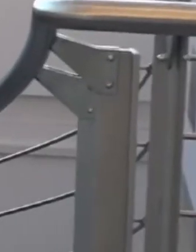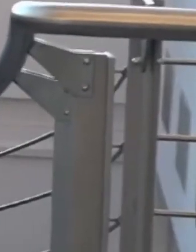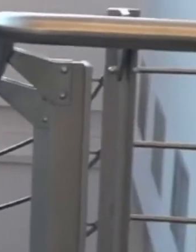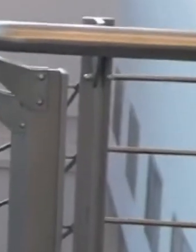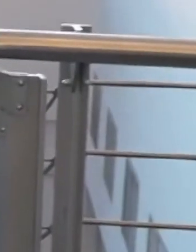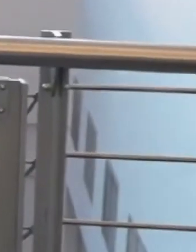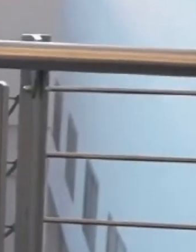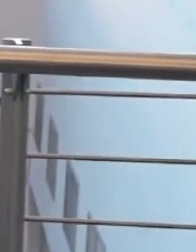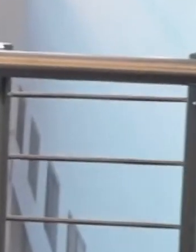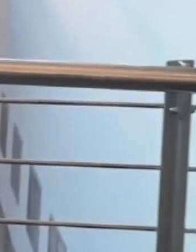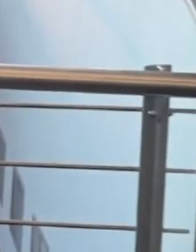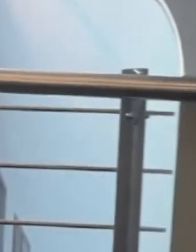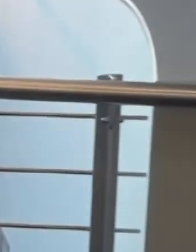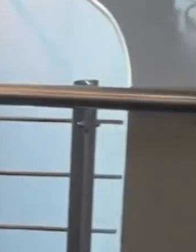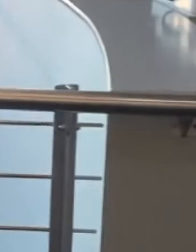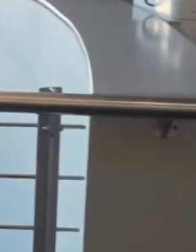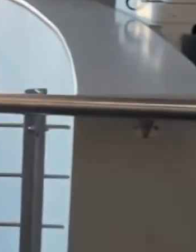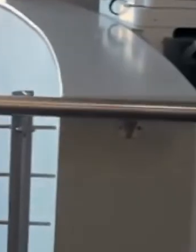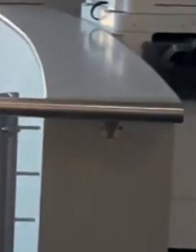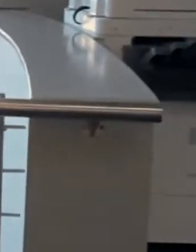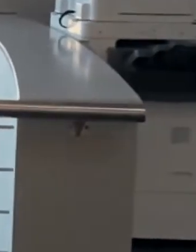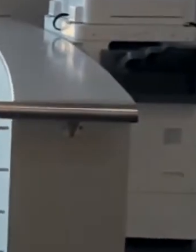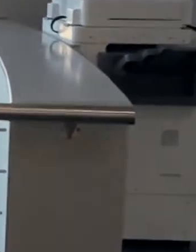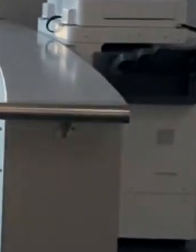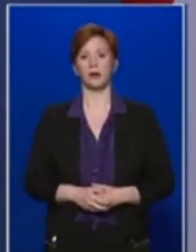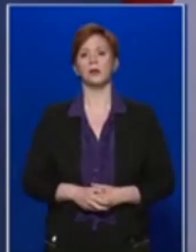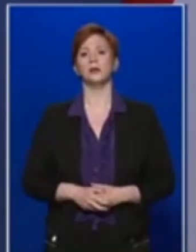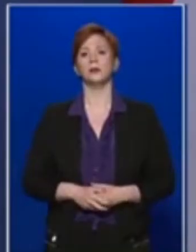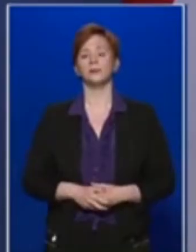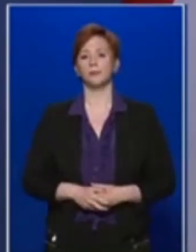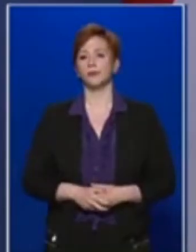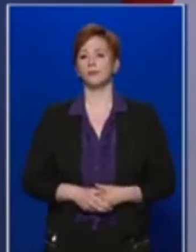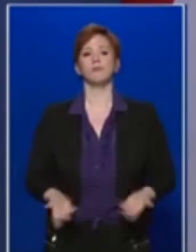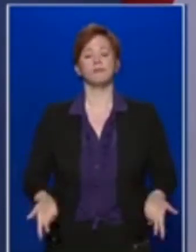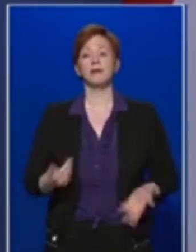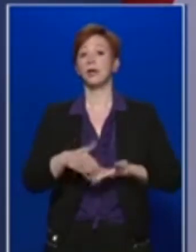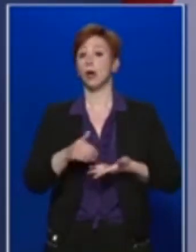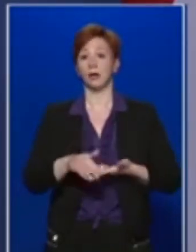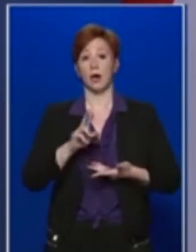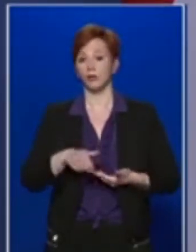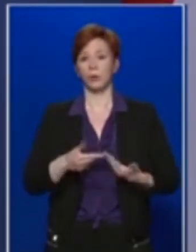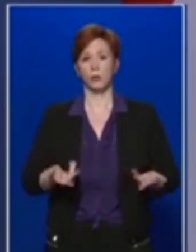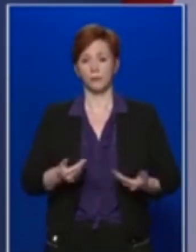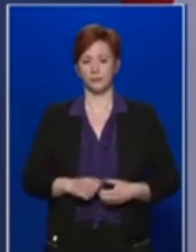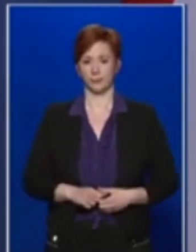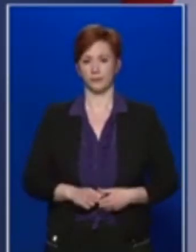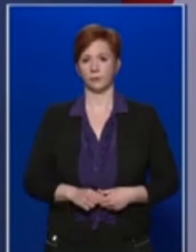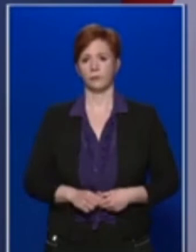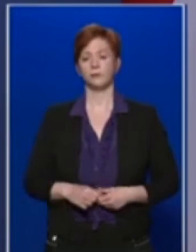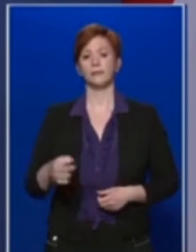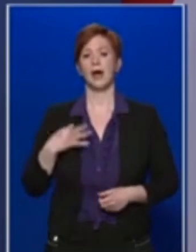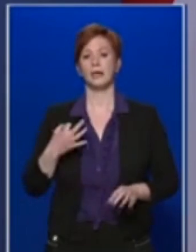nappal, mint a fentiekben beszámoltunk róla, elindult a gazdaságvédelmi akcióterv második szakasza. Az eredményes